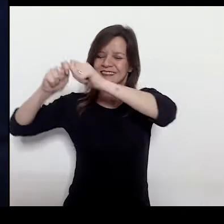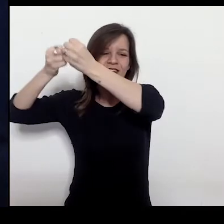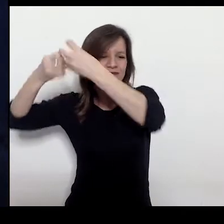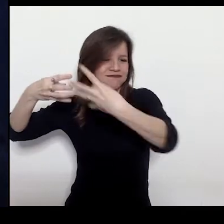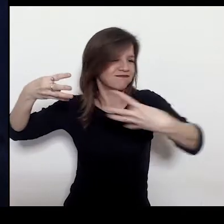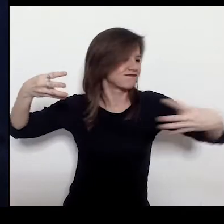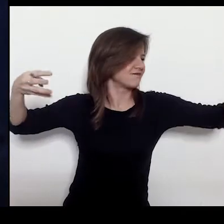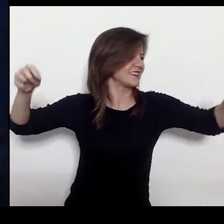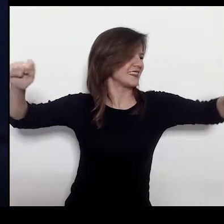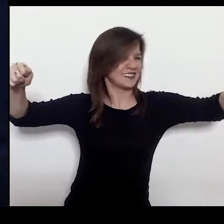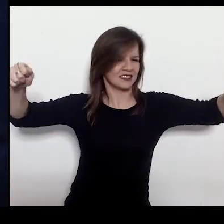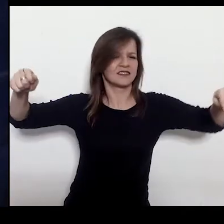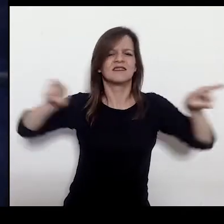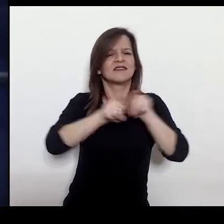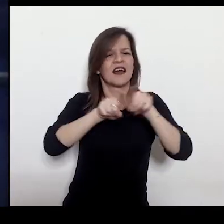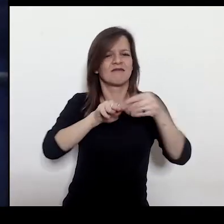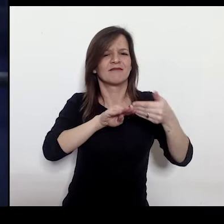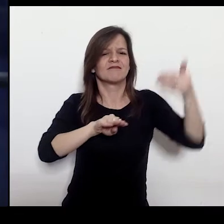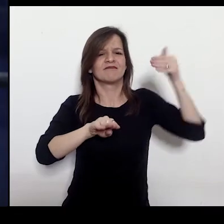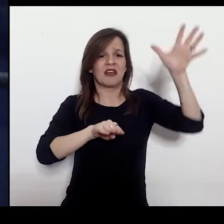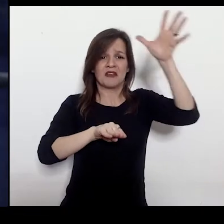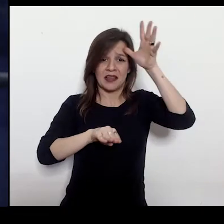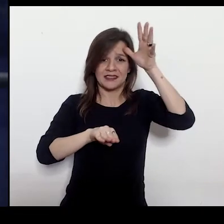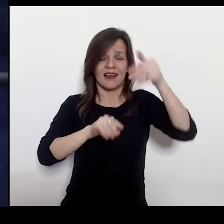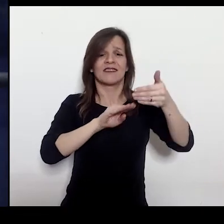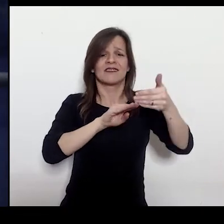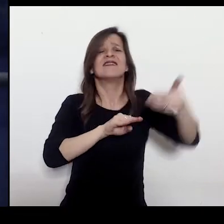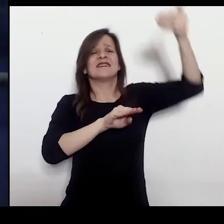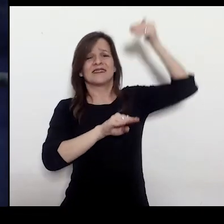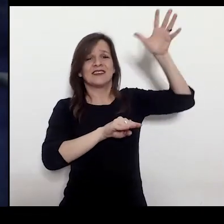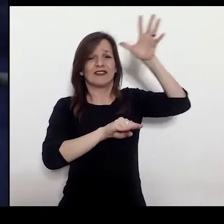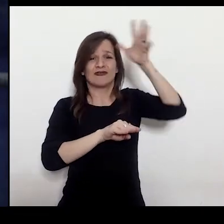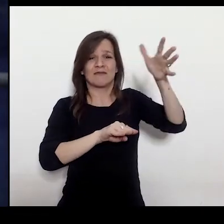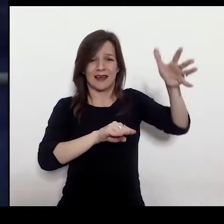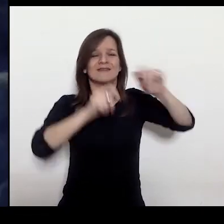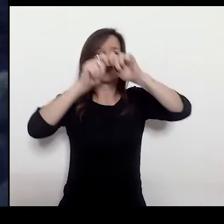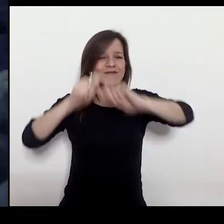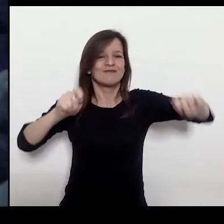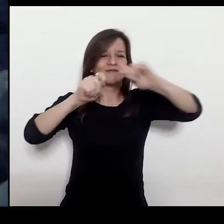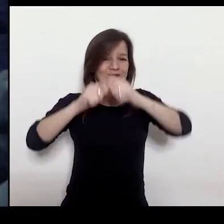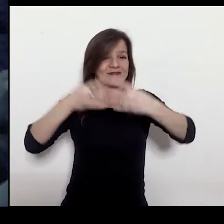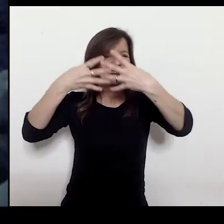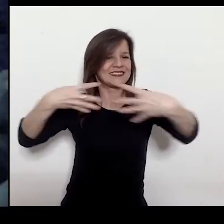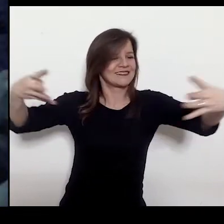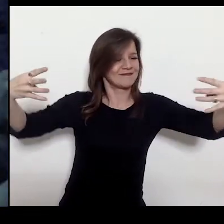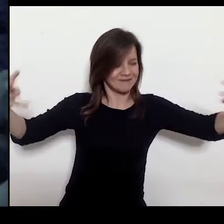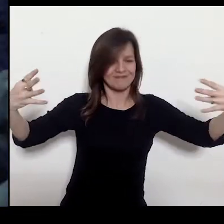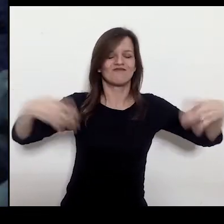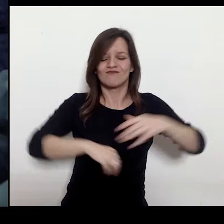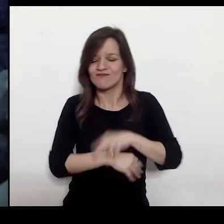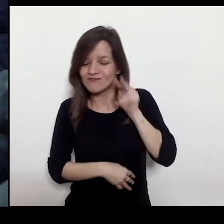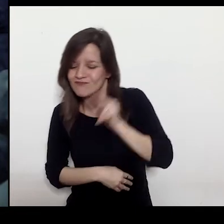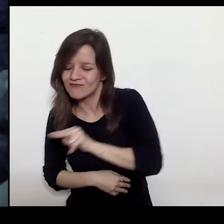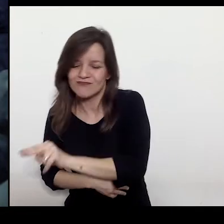ciozzola di un bozzello l'avevo stesa e poi calata. Avevo visto tante sarde dall'alto. Era tutto un